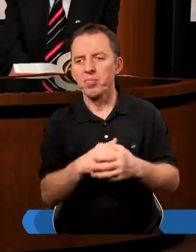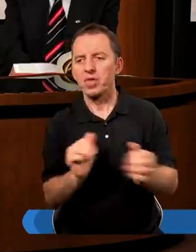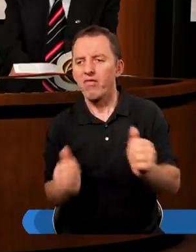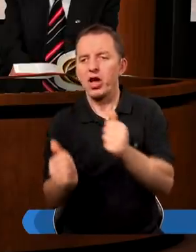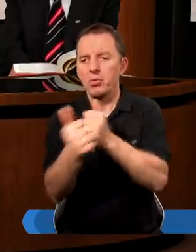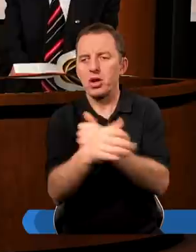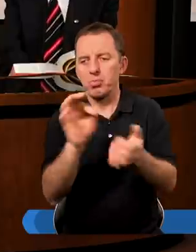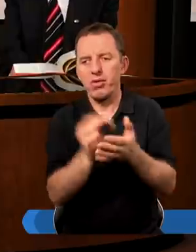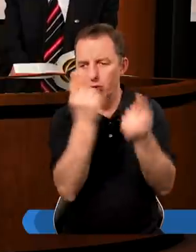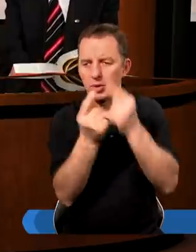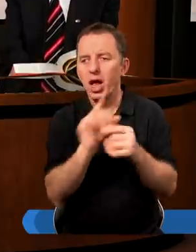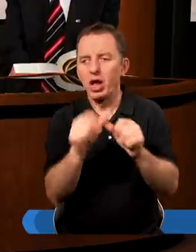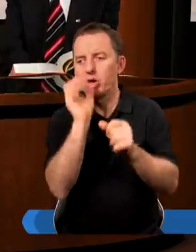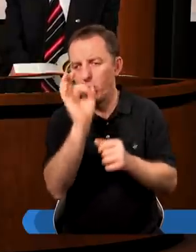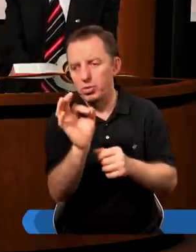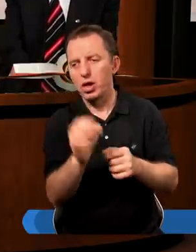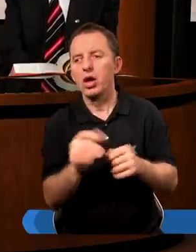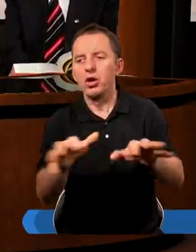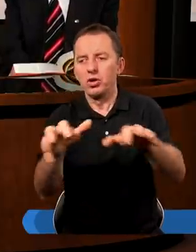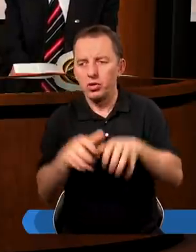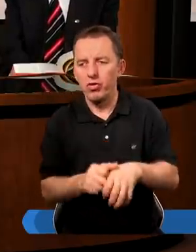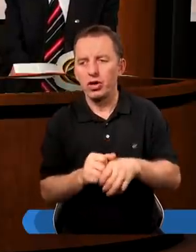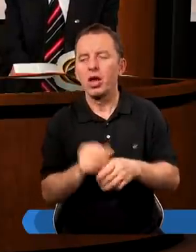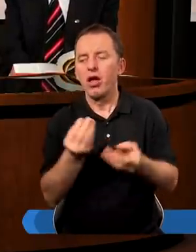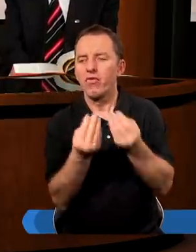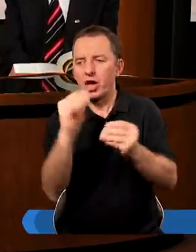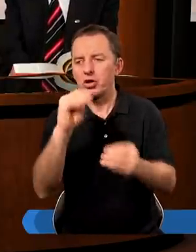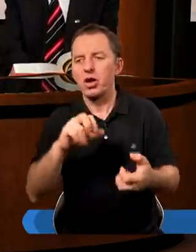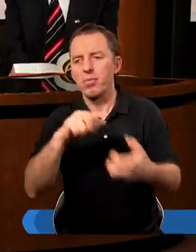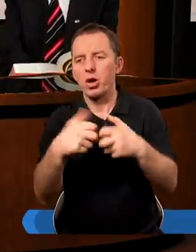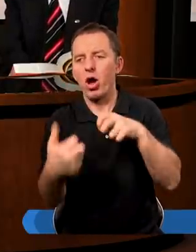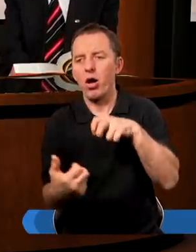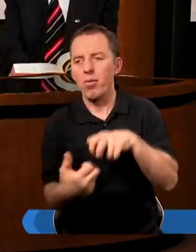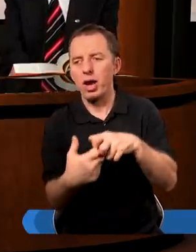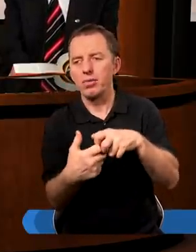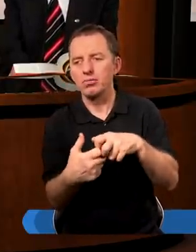uprzedziłeś pewną myśl, ale dobrze. Ja nie myślę, że z tą chciwością to jeszcze jest większy problem.